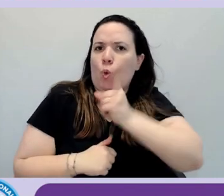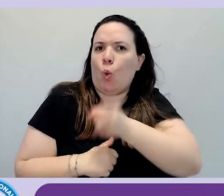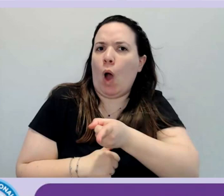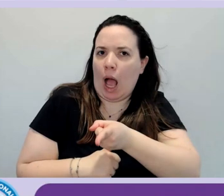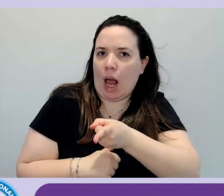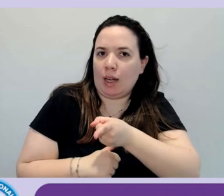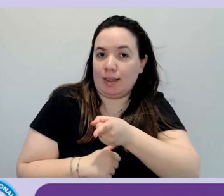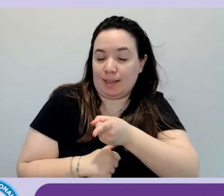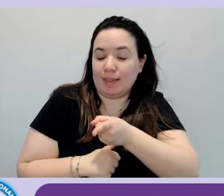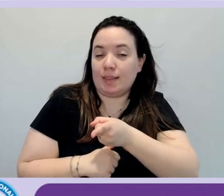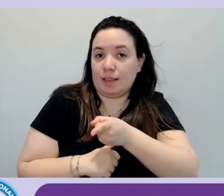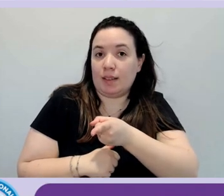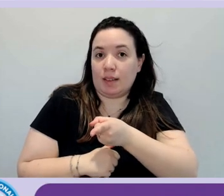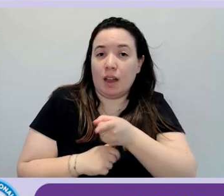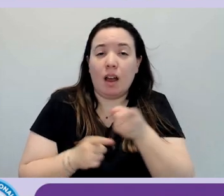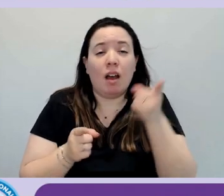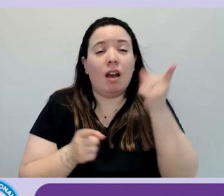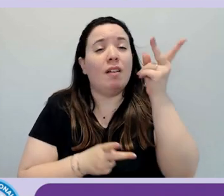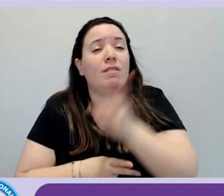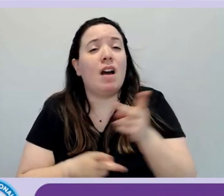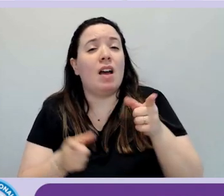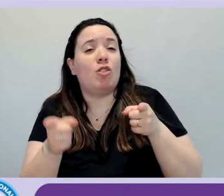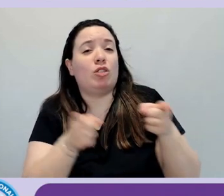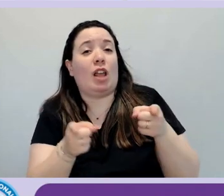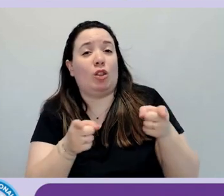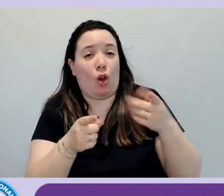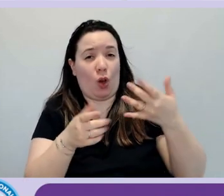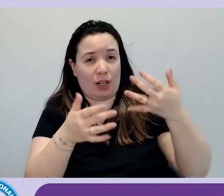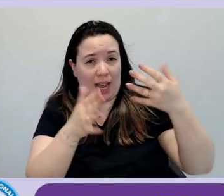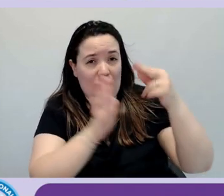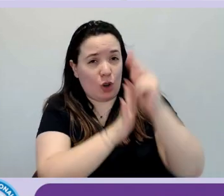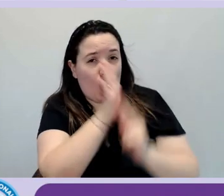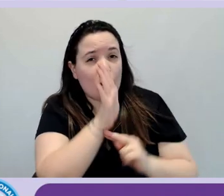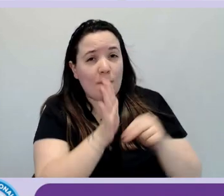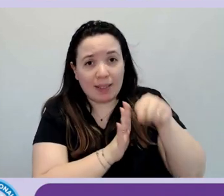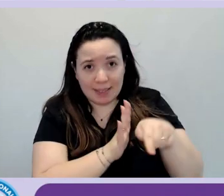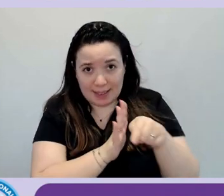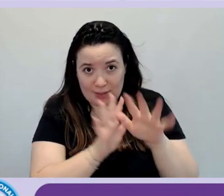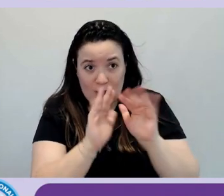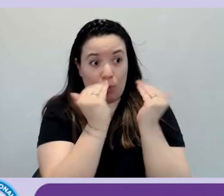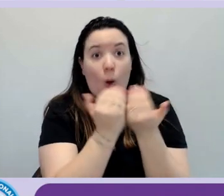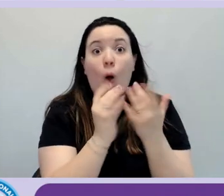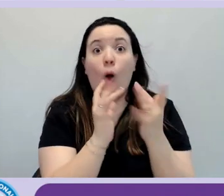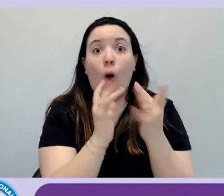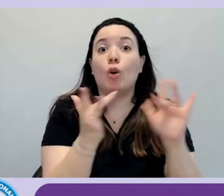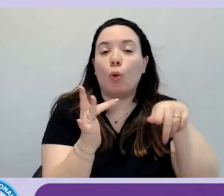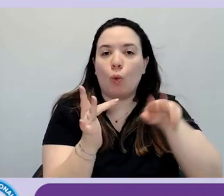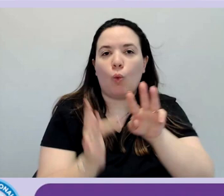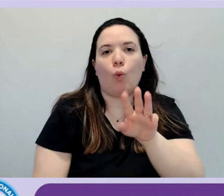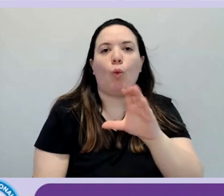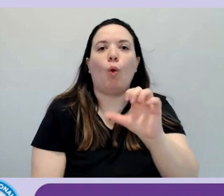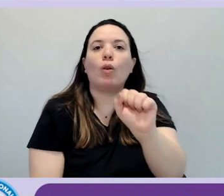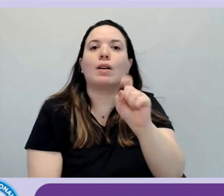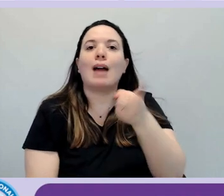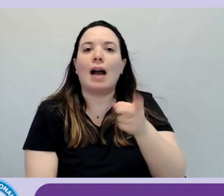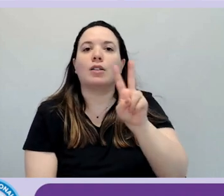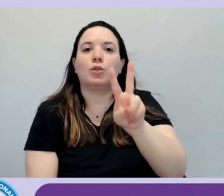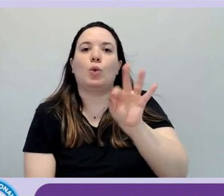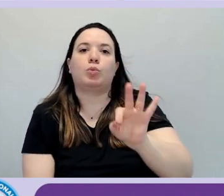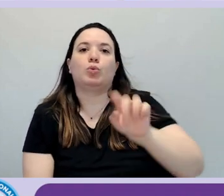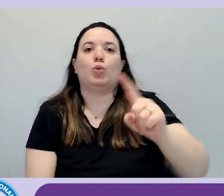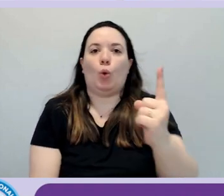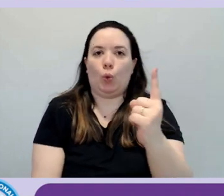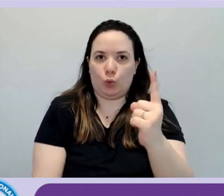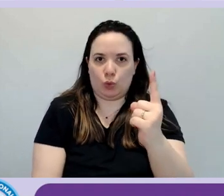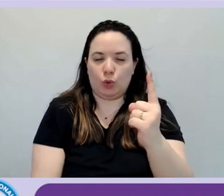normativo ad oggi abbiamo come riferimento per quanto riguarda il mondo web le WCAG 2.1 Web